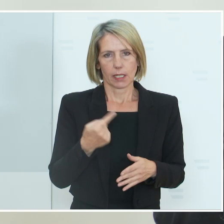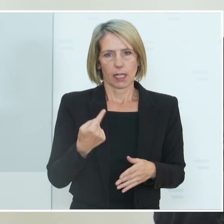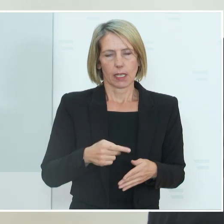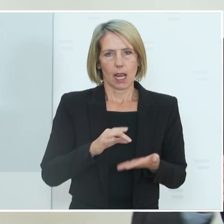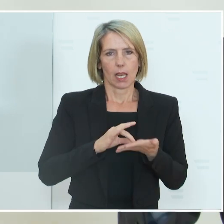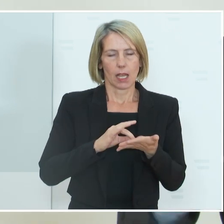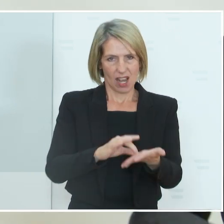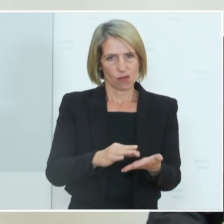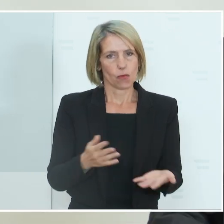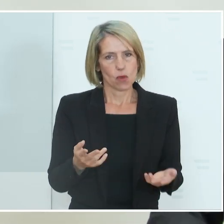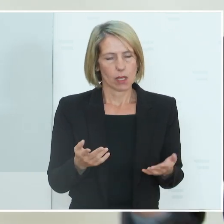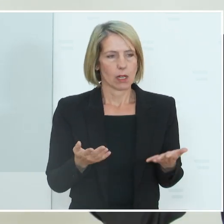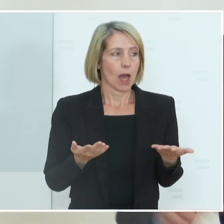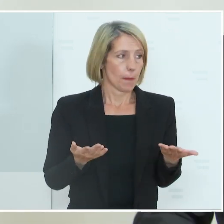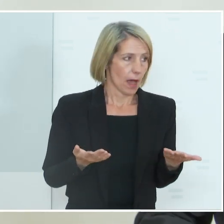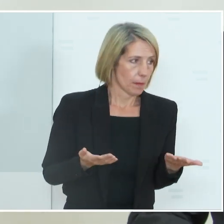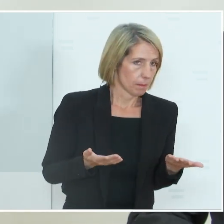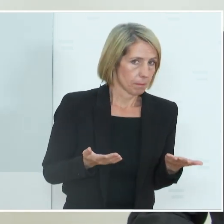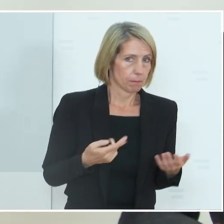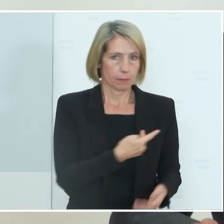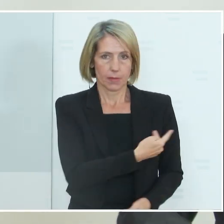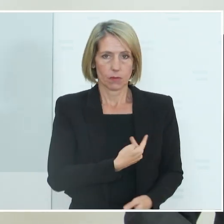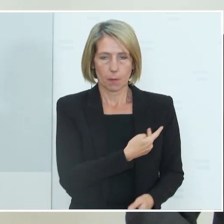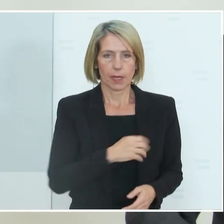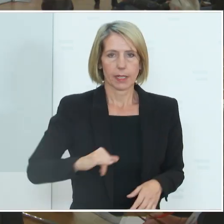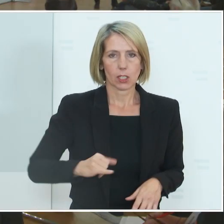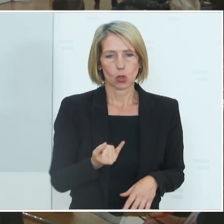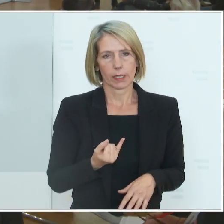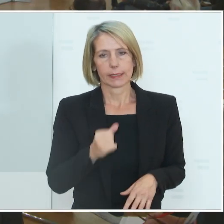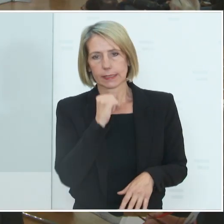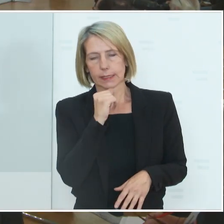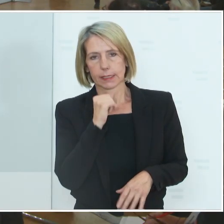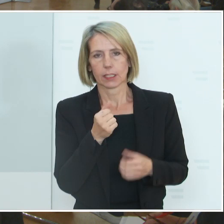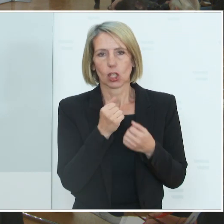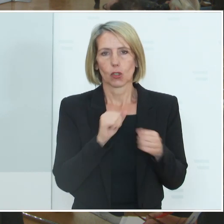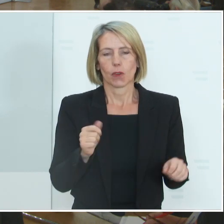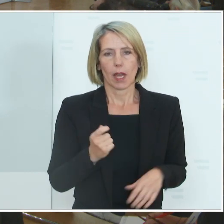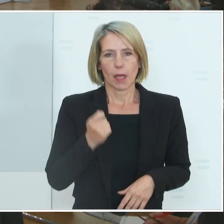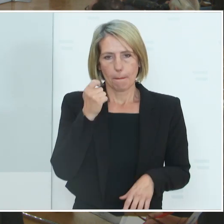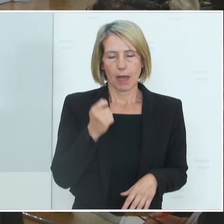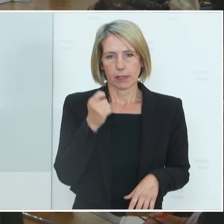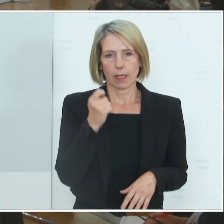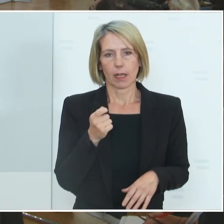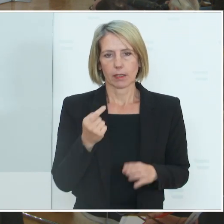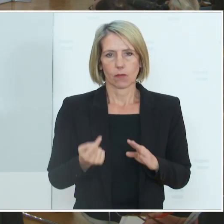wenn es wer weiß, dann tut es. Wir sind beide keine Juristen. Das Freie Mandat ist ein sehr hohes Gut in einer